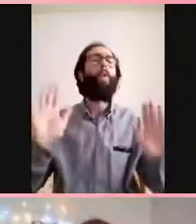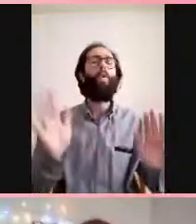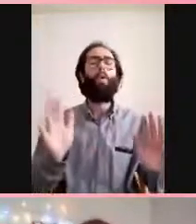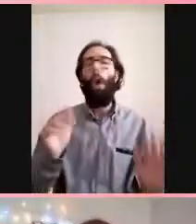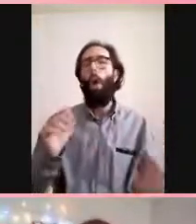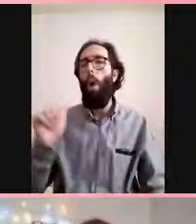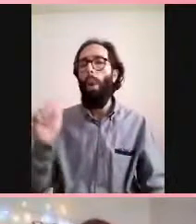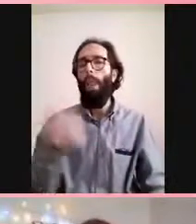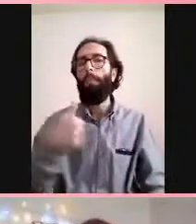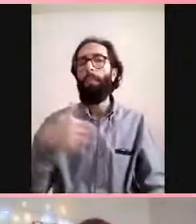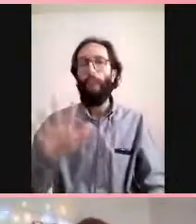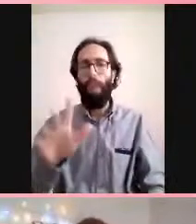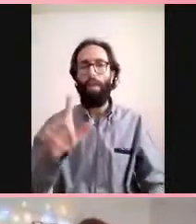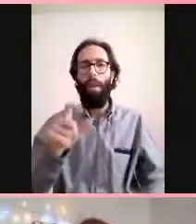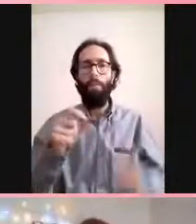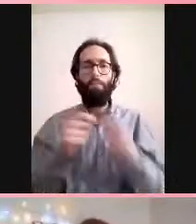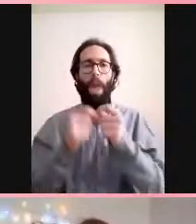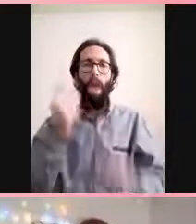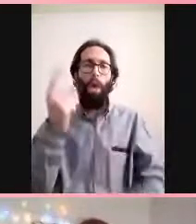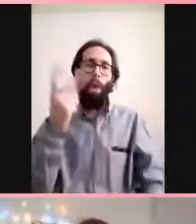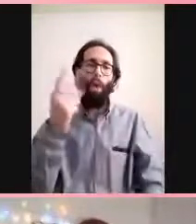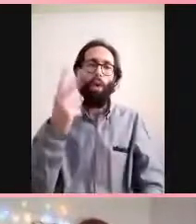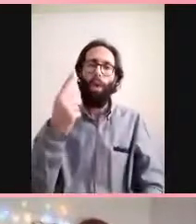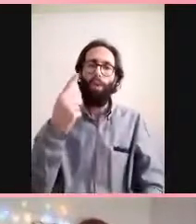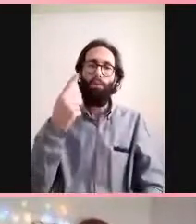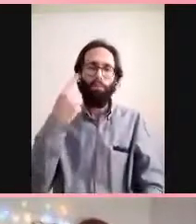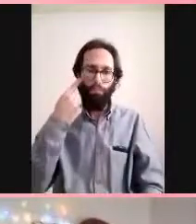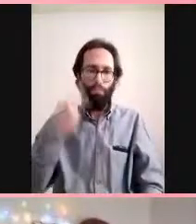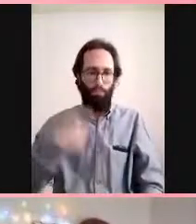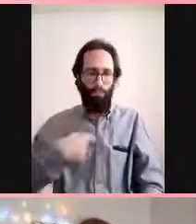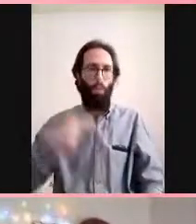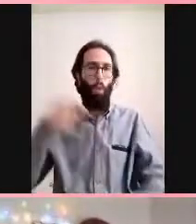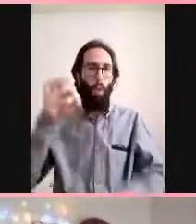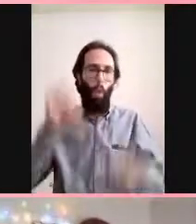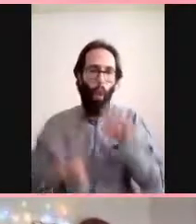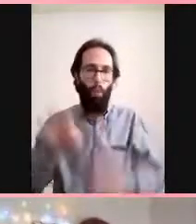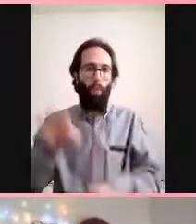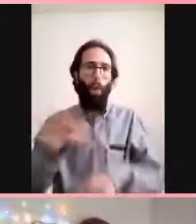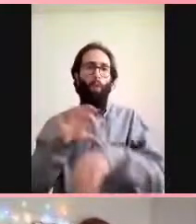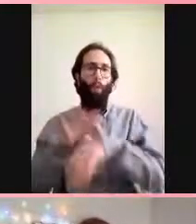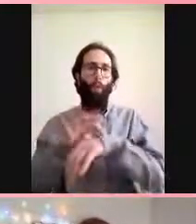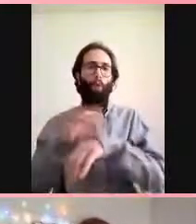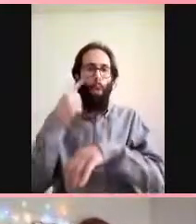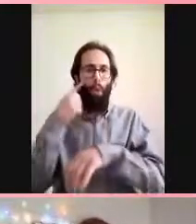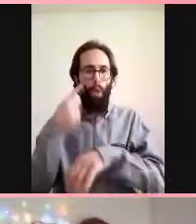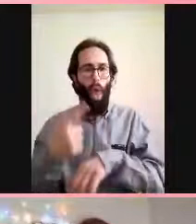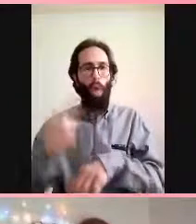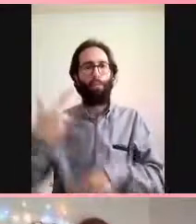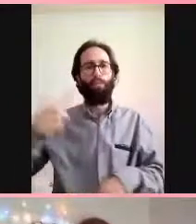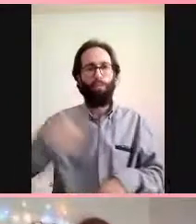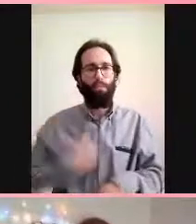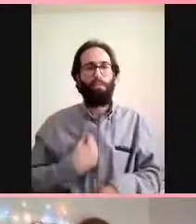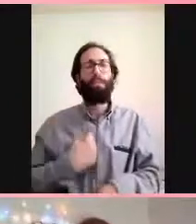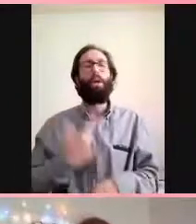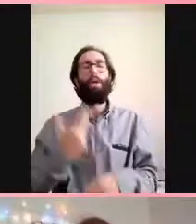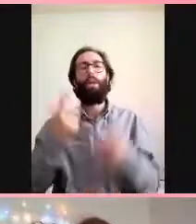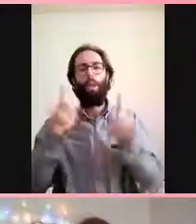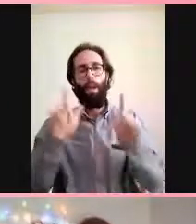ama tabii doktor kontrolünde almak lazım ikisini de çünkü B12 iğne şeklinde yapılıyor yanında reçete